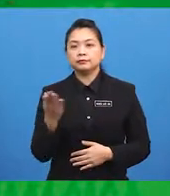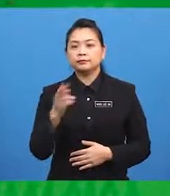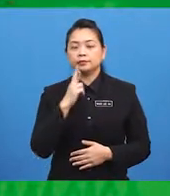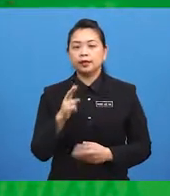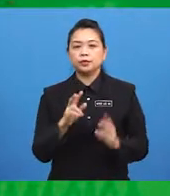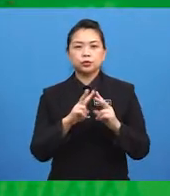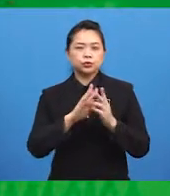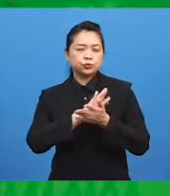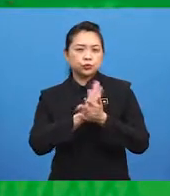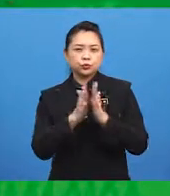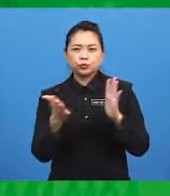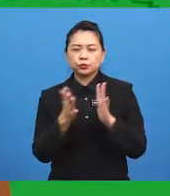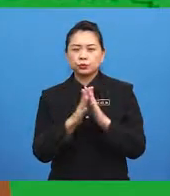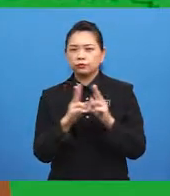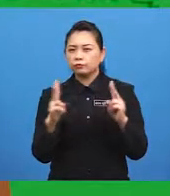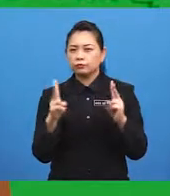much fun.